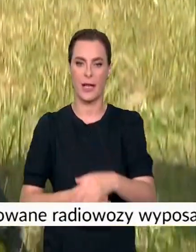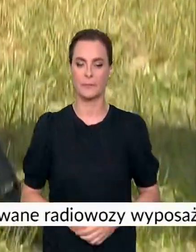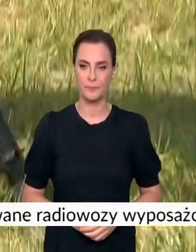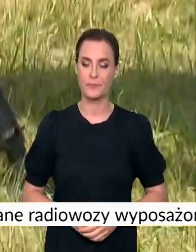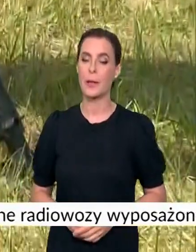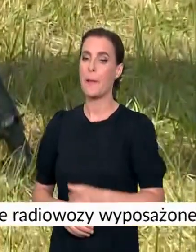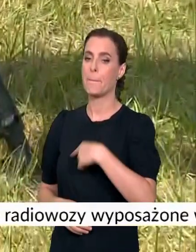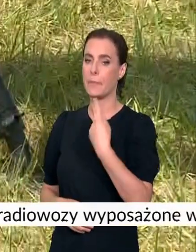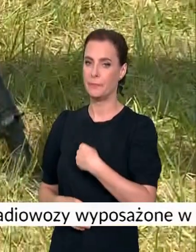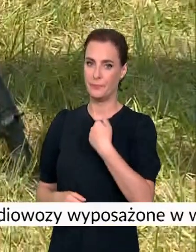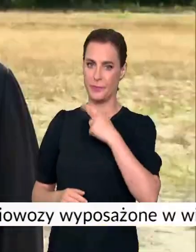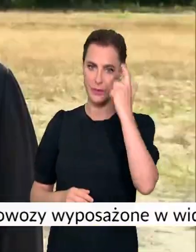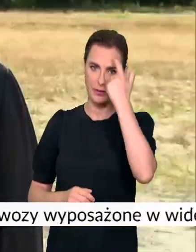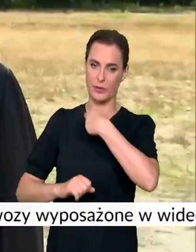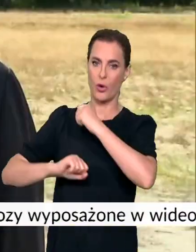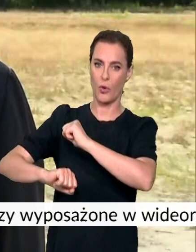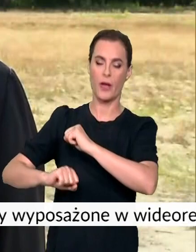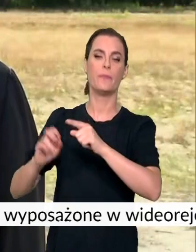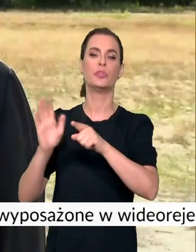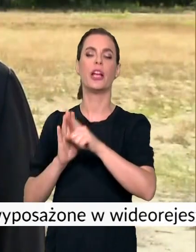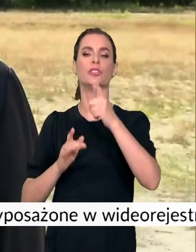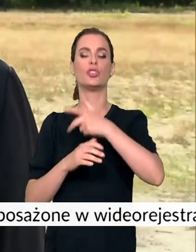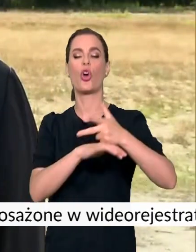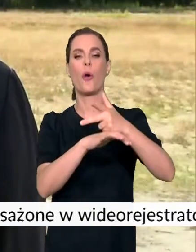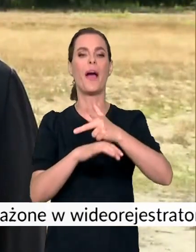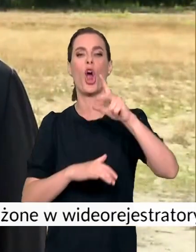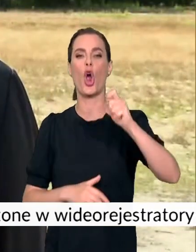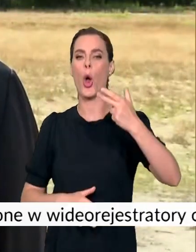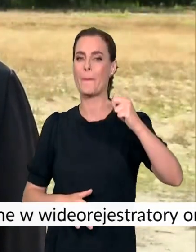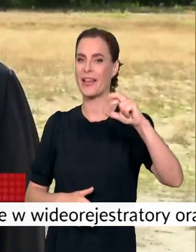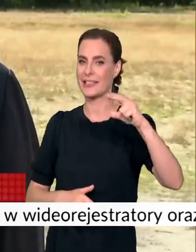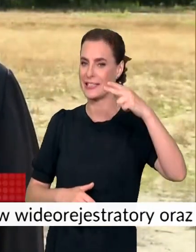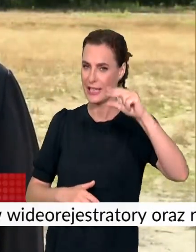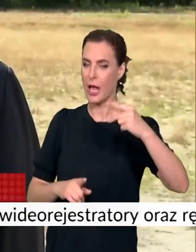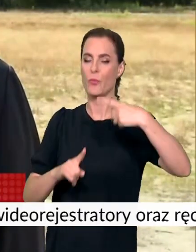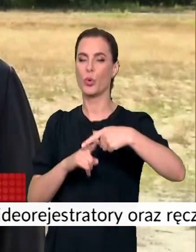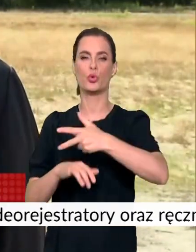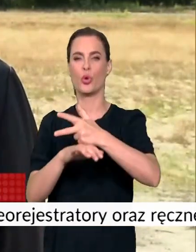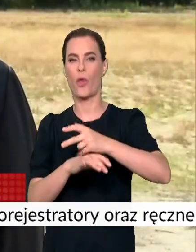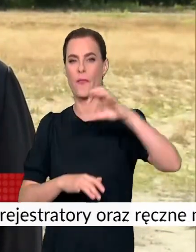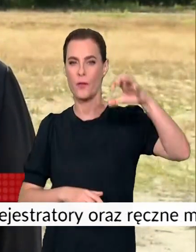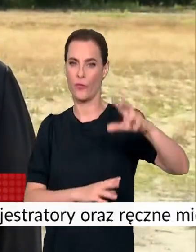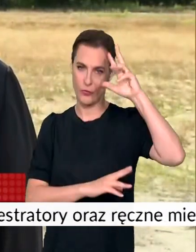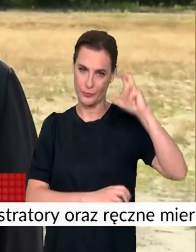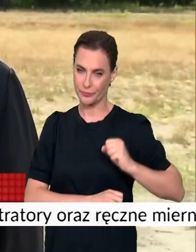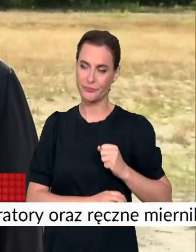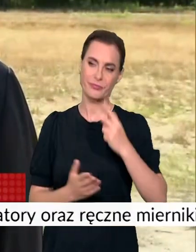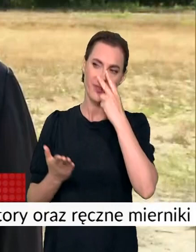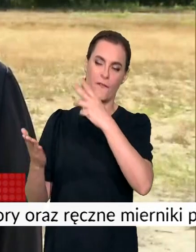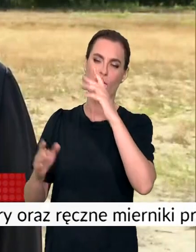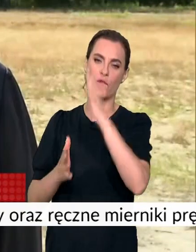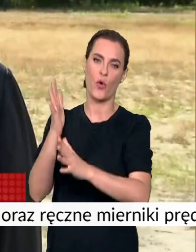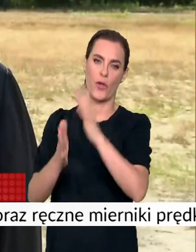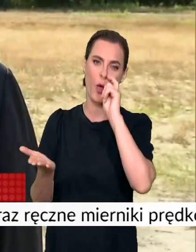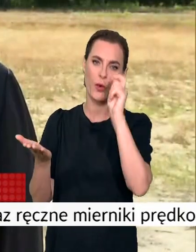kątem skutecznej ochrony przed działaniem komercyjnych dronów, jak i dronów wojskowych. Oczywiście wojna w